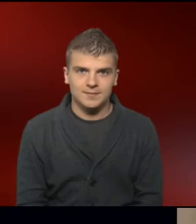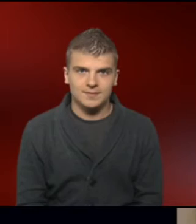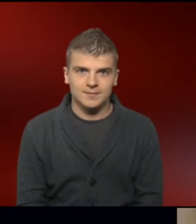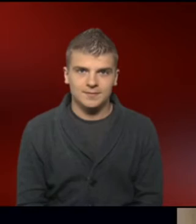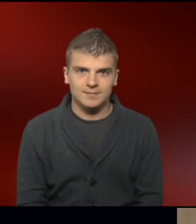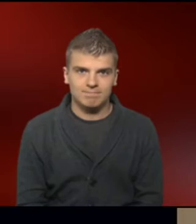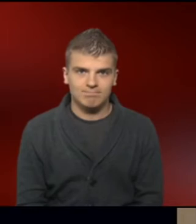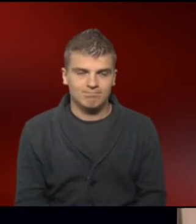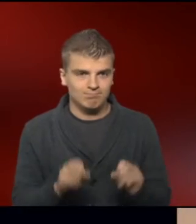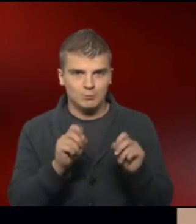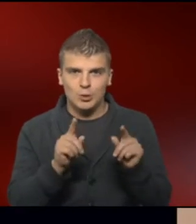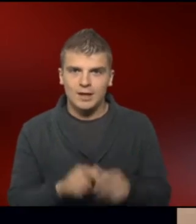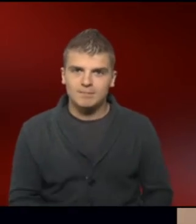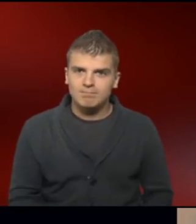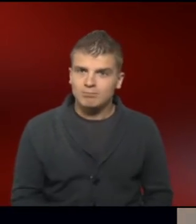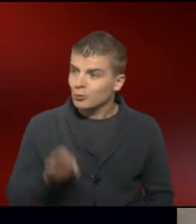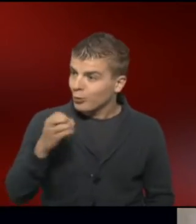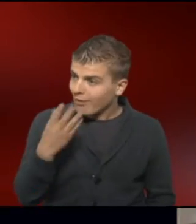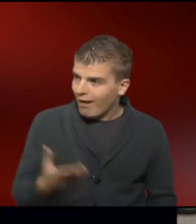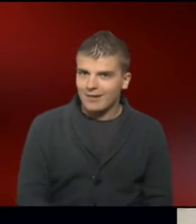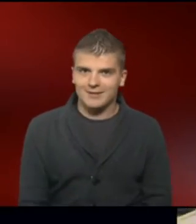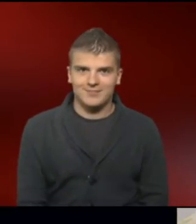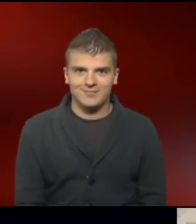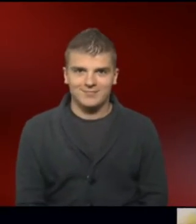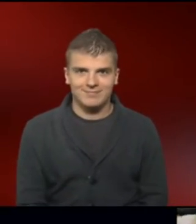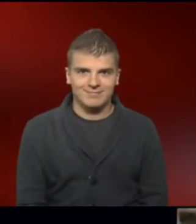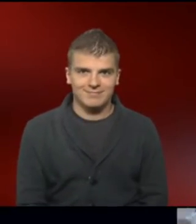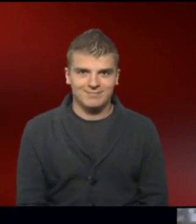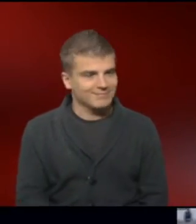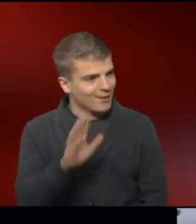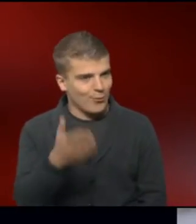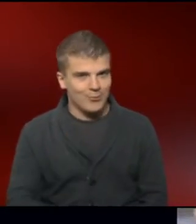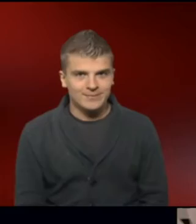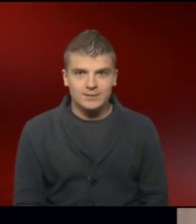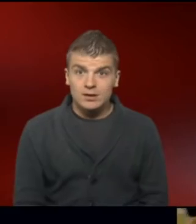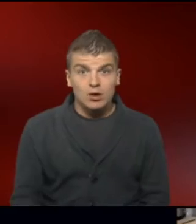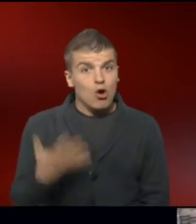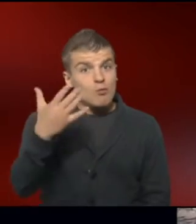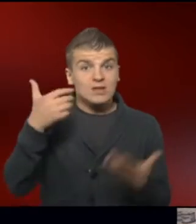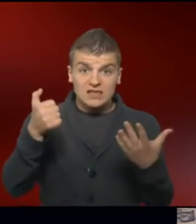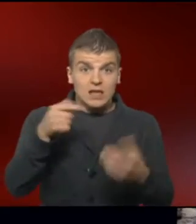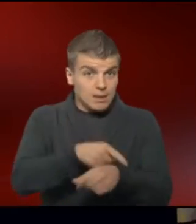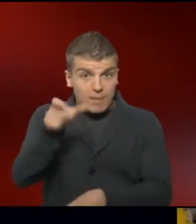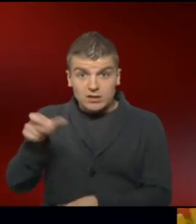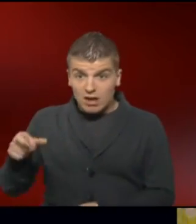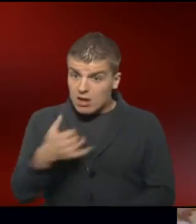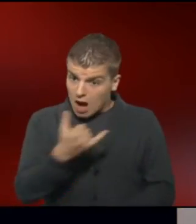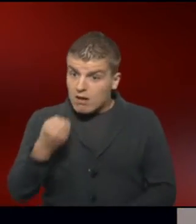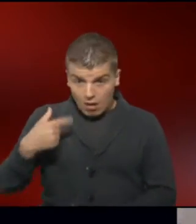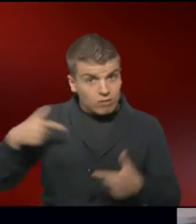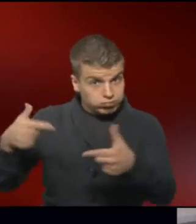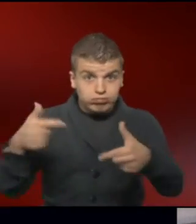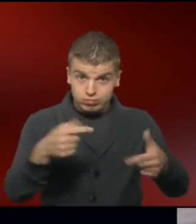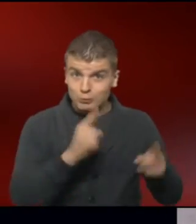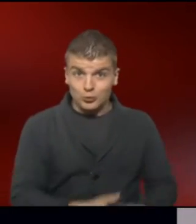Okay, guten Tag. Hallo. Hallo. 65 Patienten muss Johanna jeden Tag versorgen.